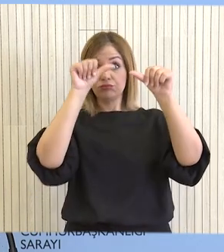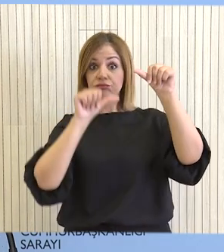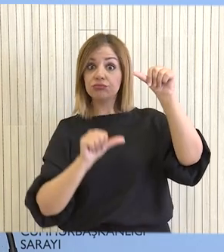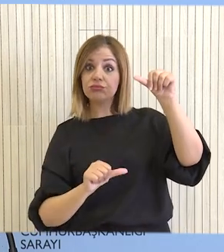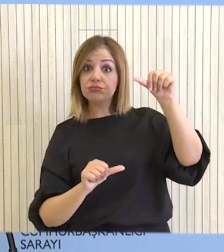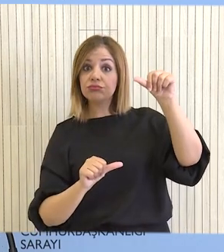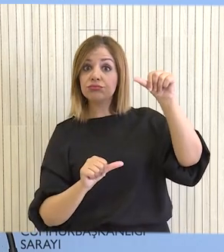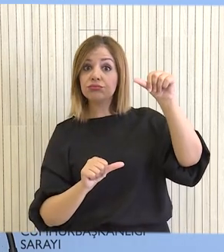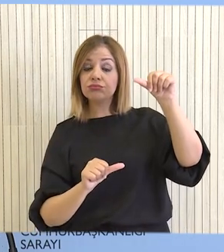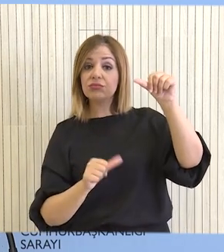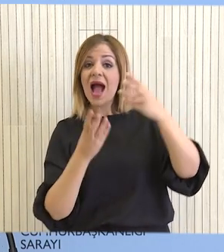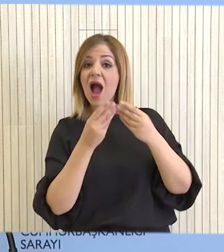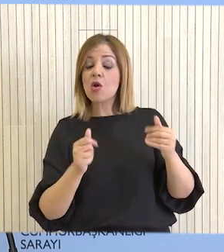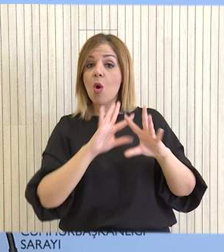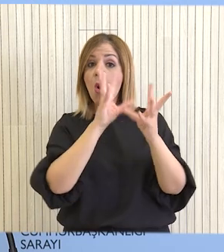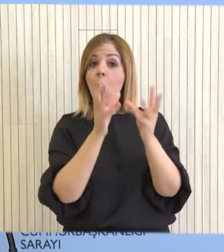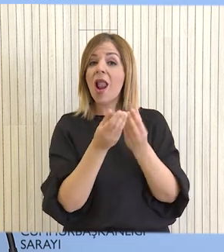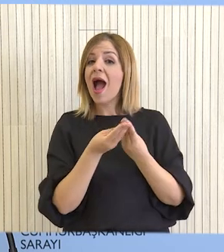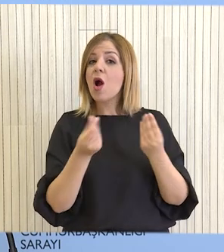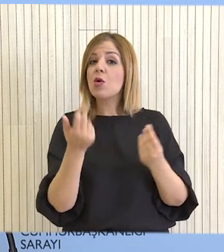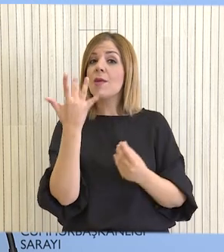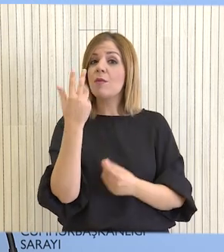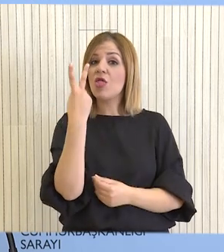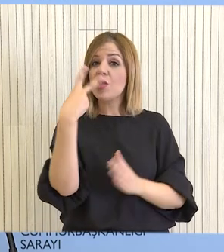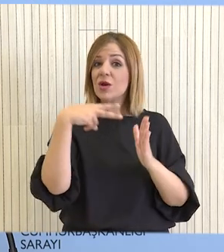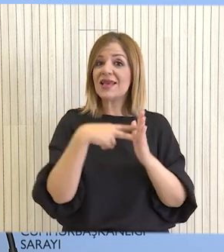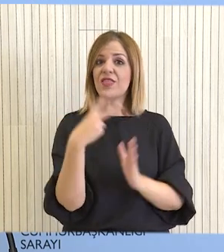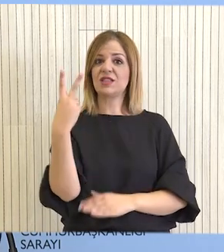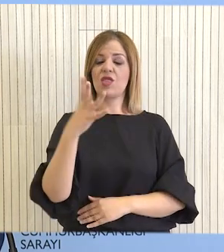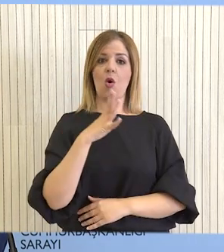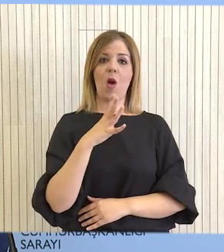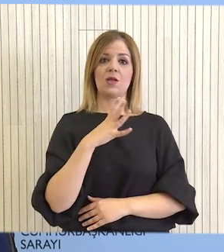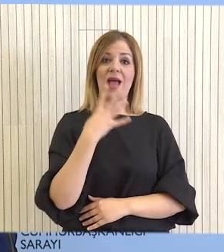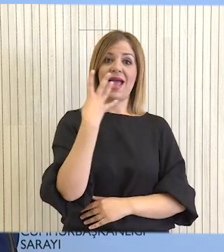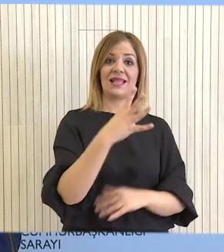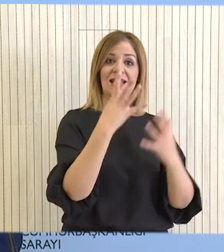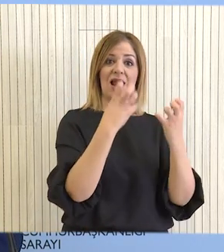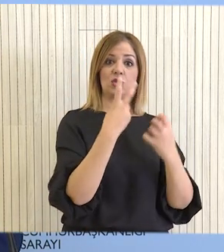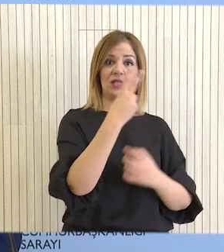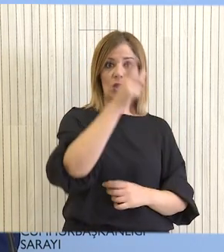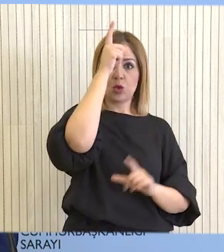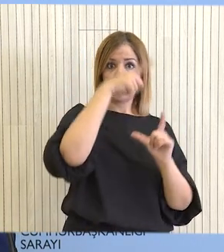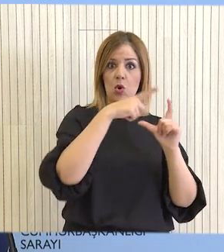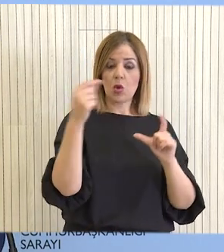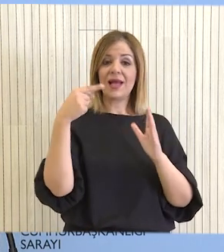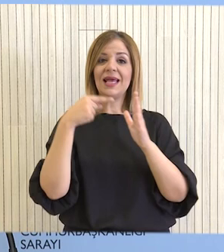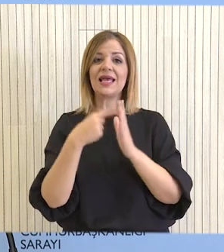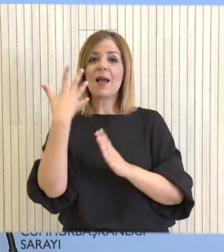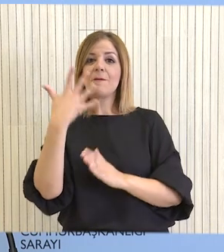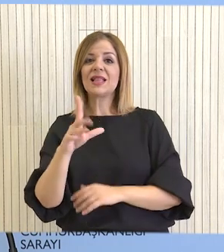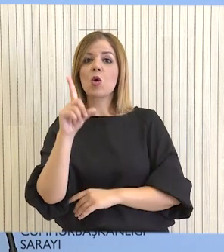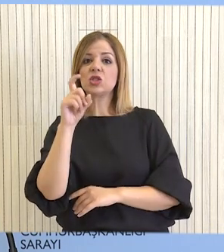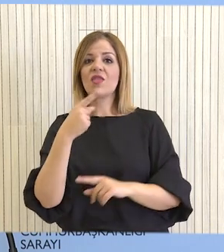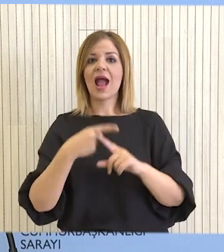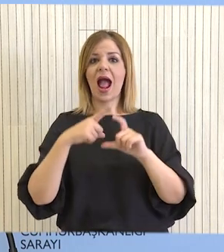Ατόμων της Κύπρου, ο συνολικός αριθμός Αγνοωμένων είναι 2002, 492 Τουρκοκύπριοι και 1.510